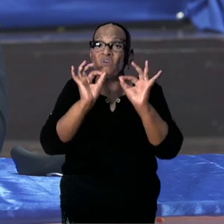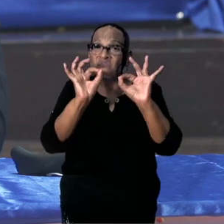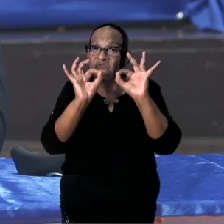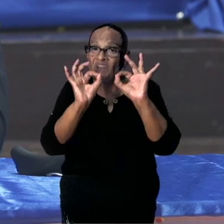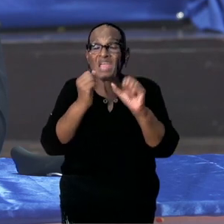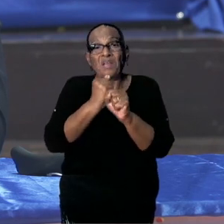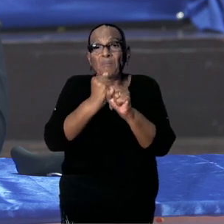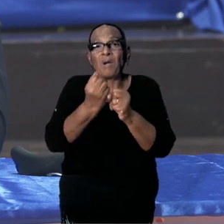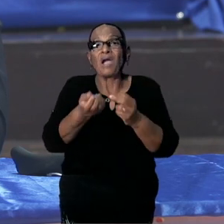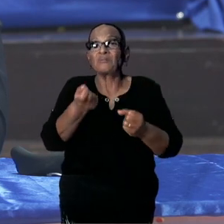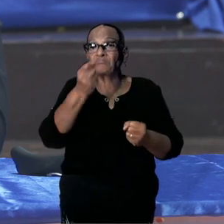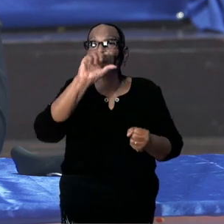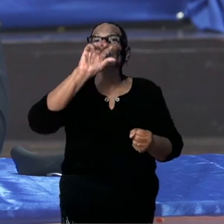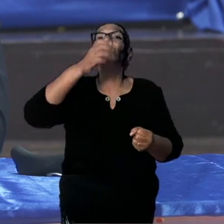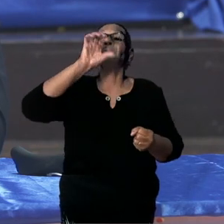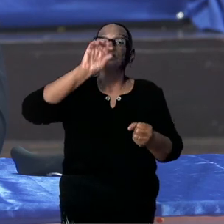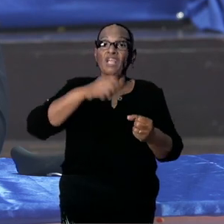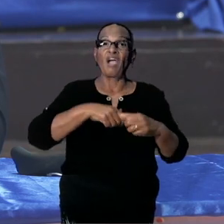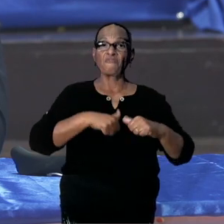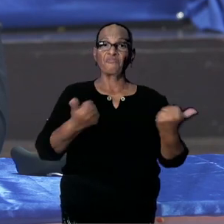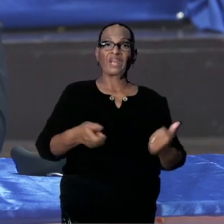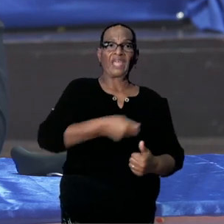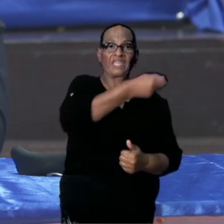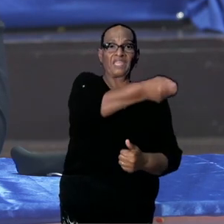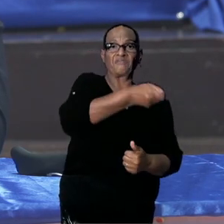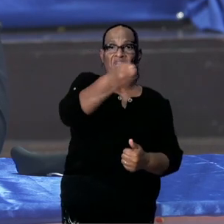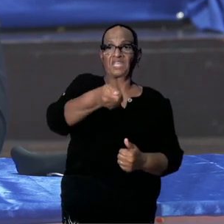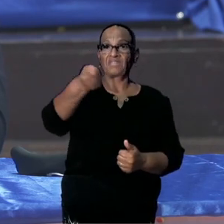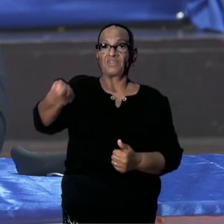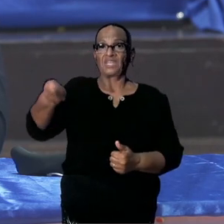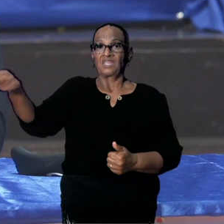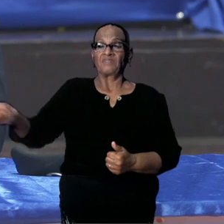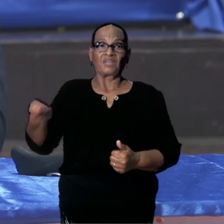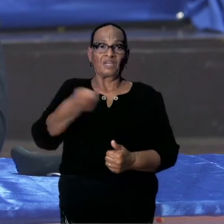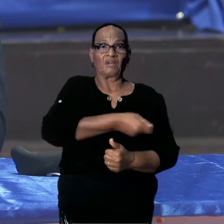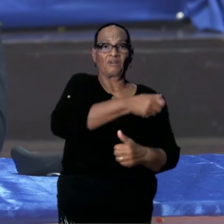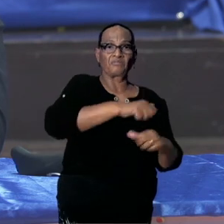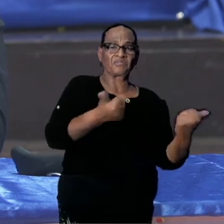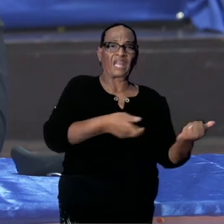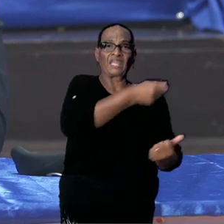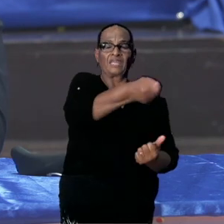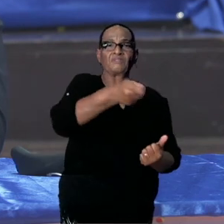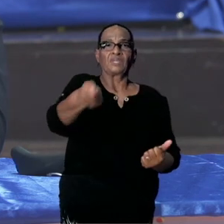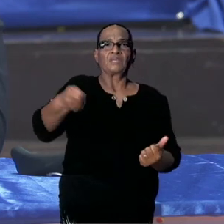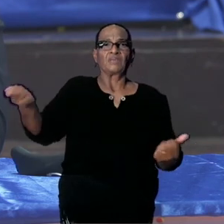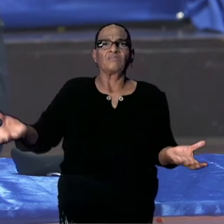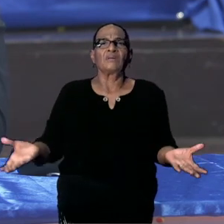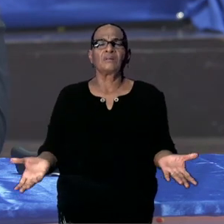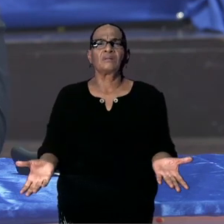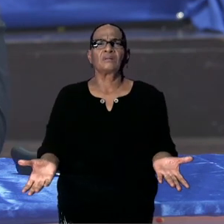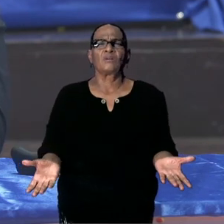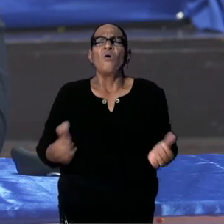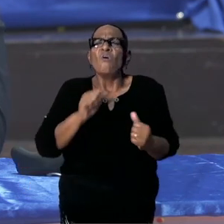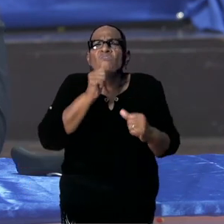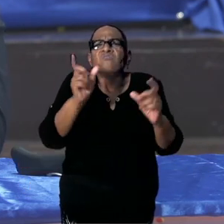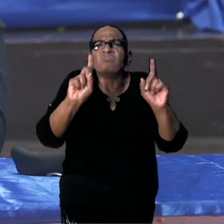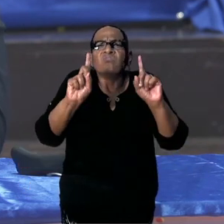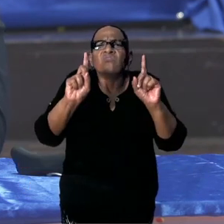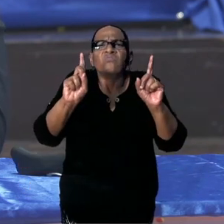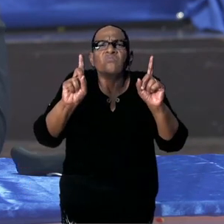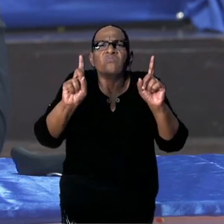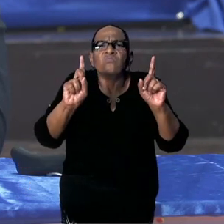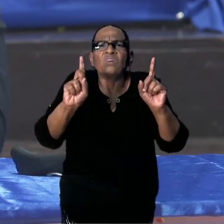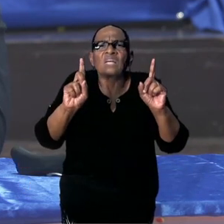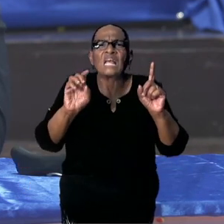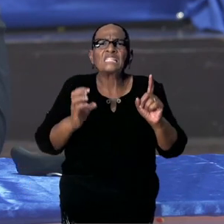gratis te verdelen in zulke grote oplagen. En wat als er daarin